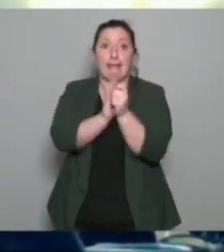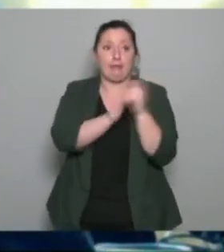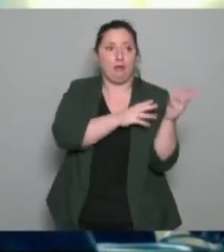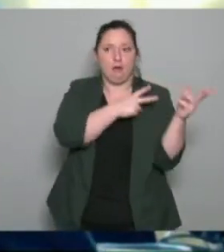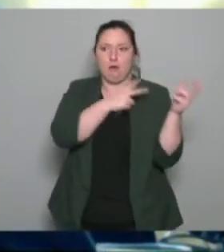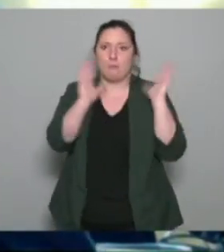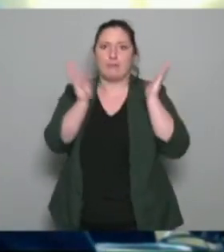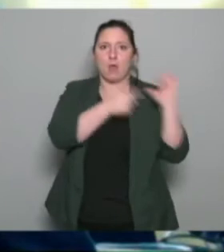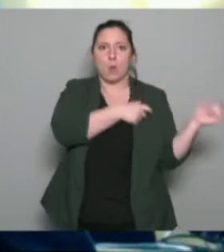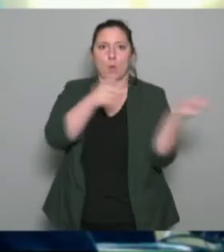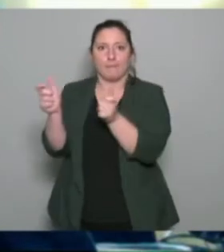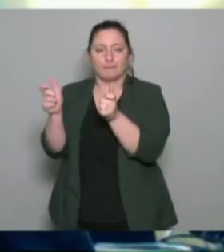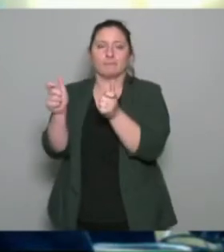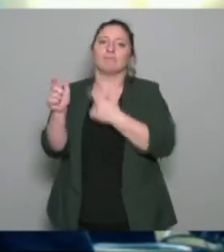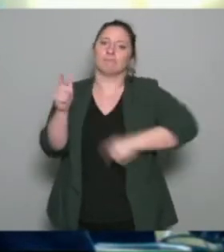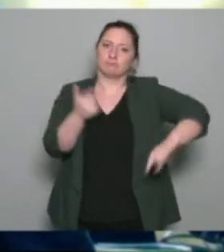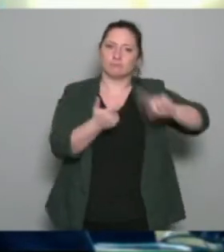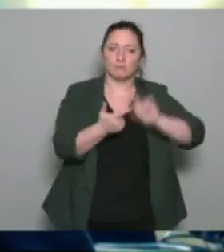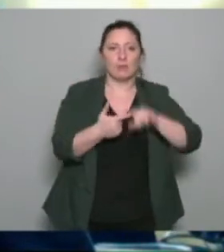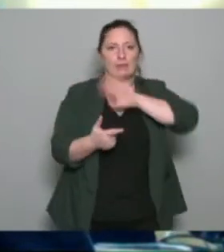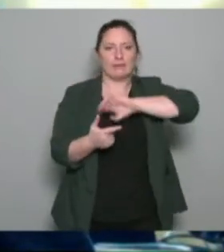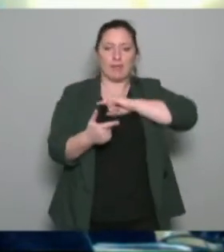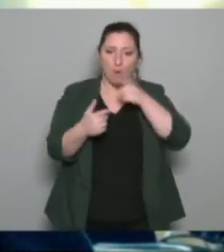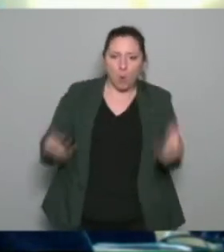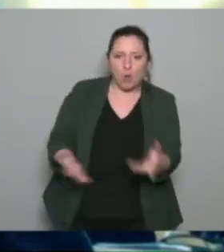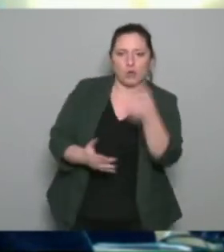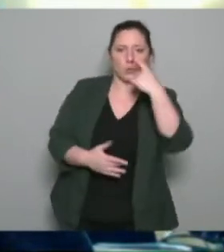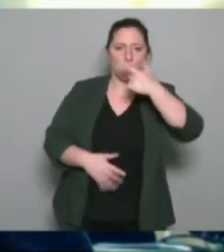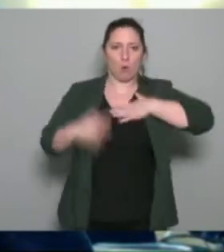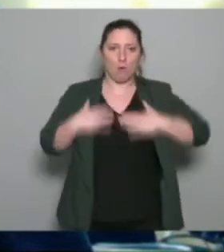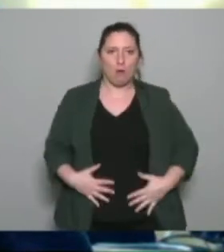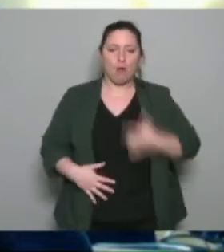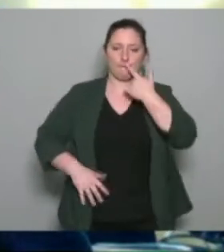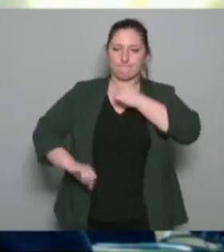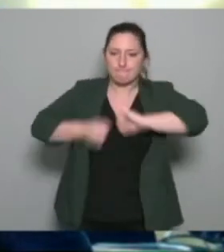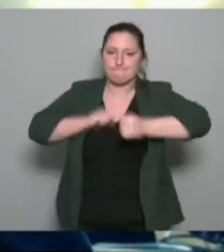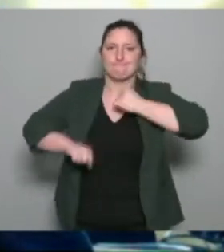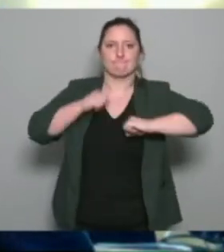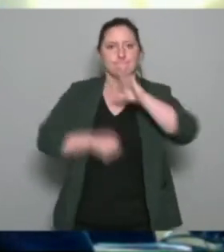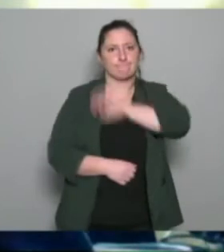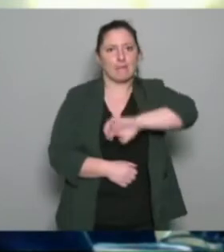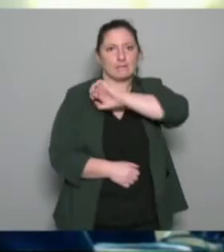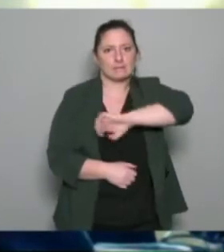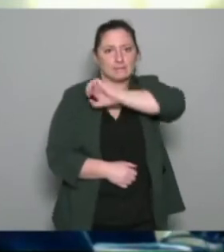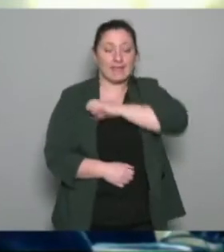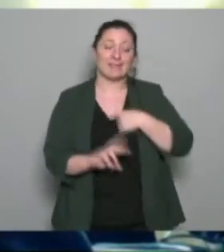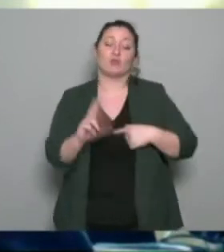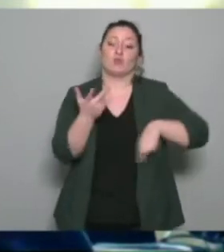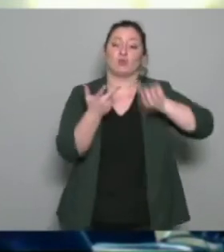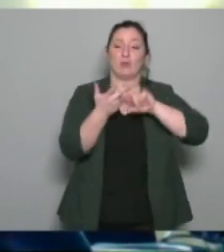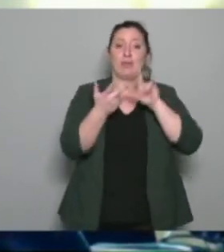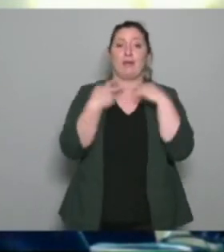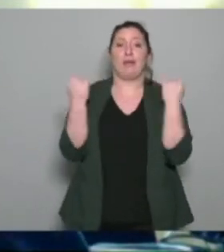de remobiliser leur corps et ensuite de pérenniser l'activité donc au niveau de nos structures ambulatoires